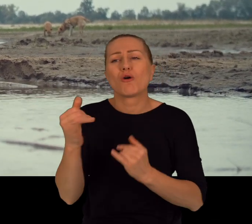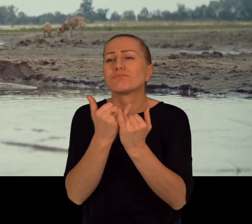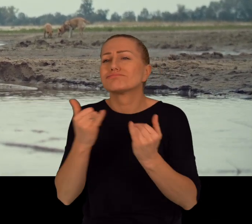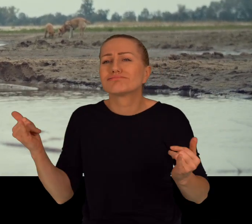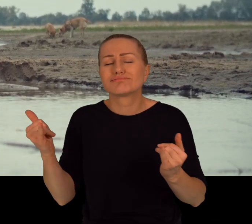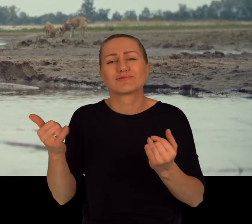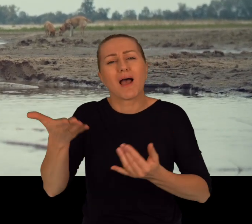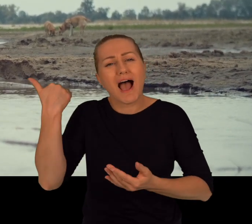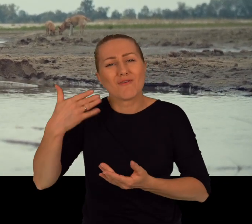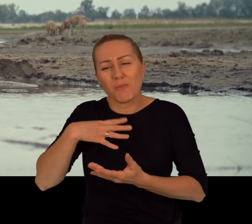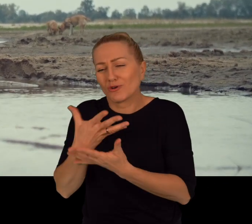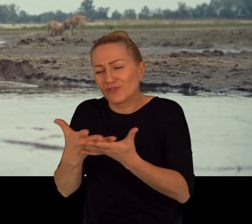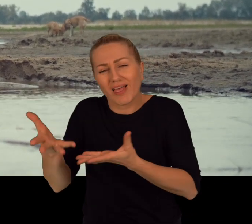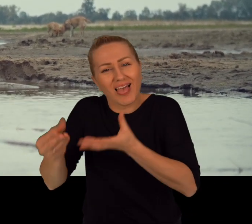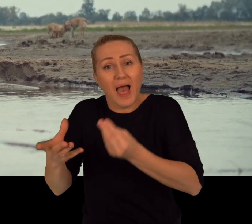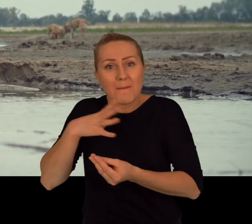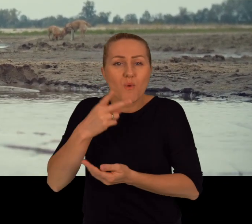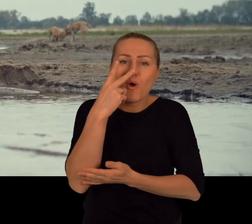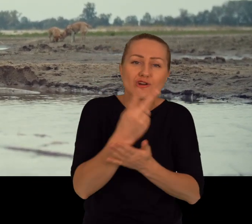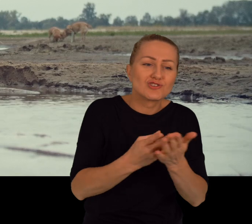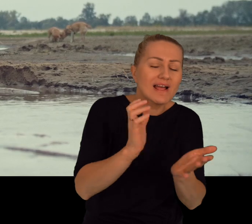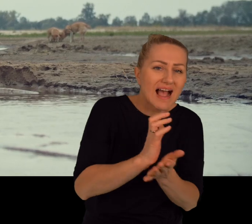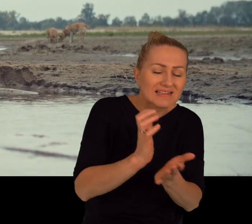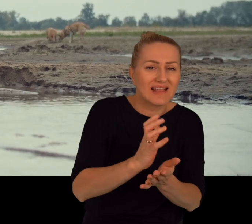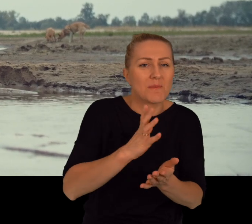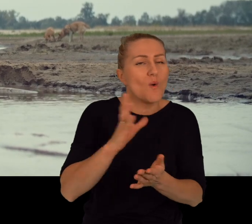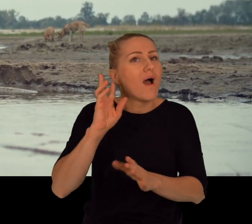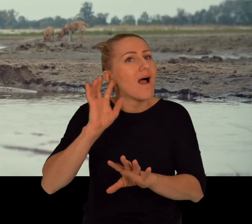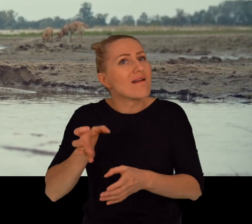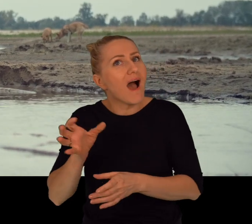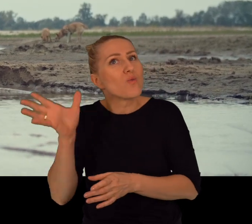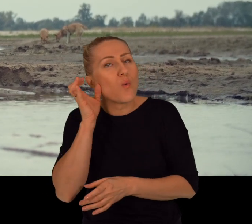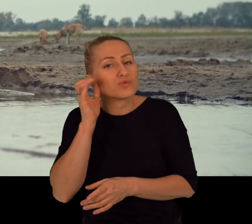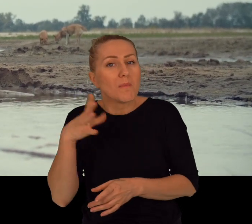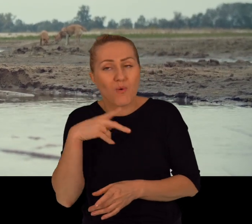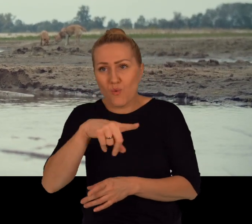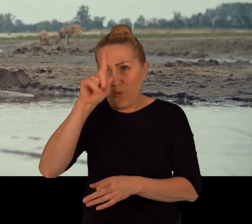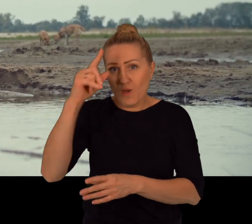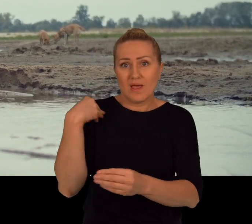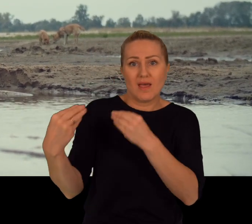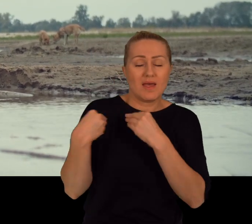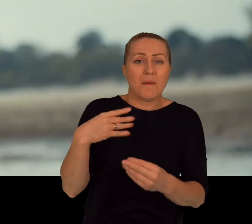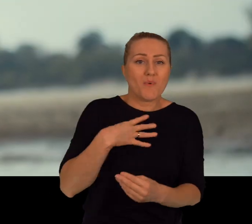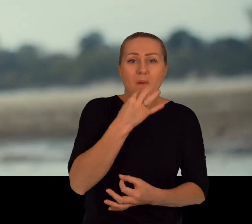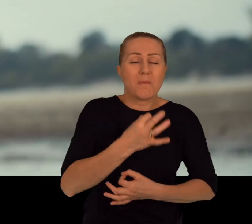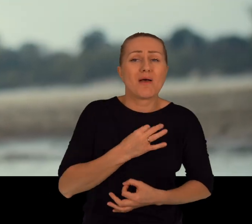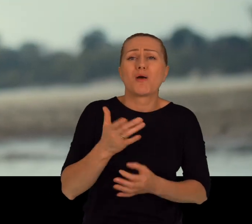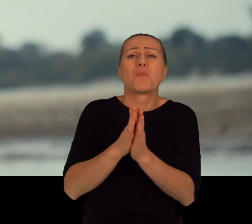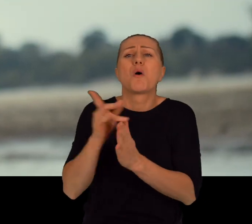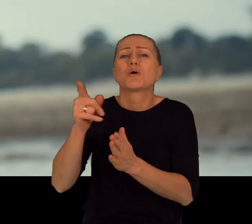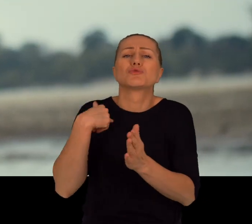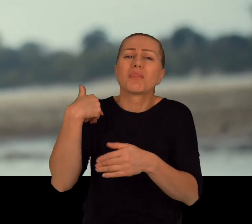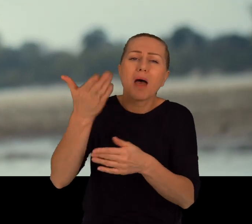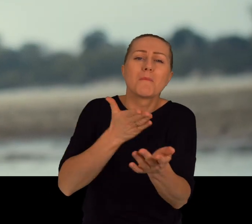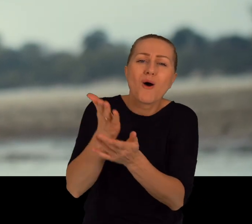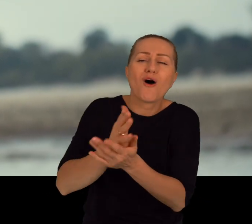małych jakichś torfowiskach. Albo gdzieś przeczytały artykuł w gazecie, usłyszały audycje i później osoby się do nas odzywały, że ojejku, to powiedzcie, pomóżcie, jak my